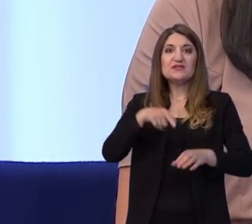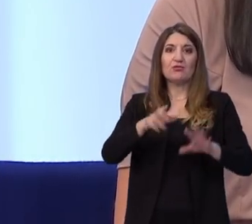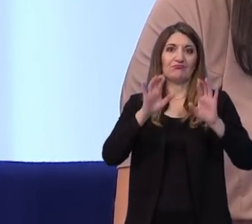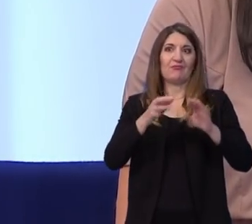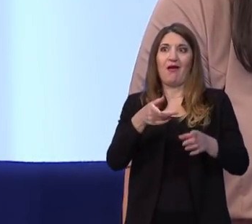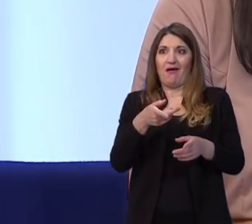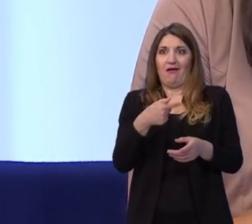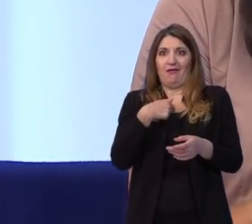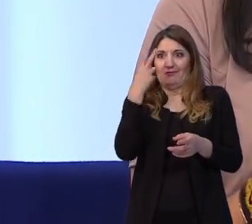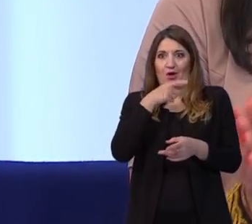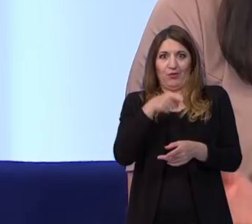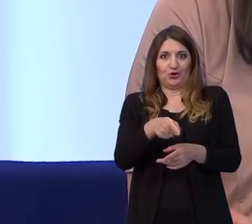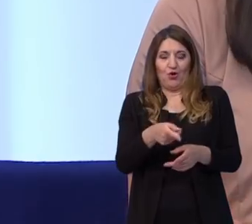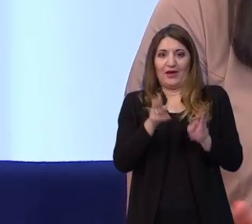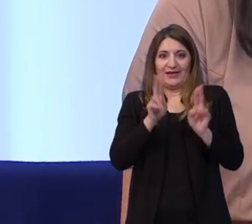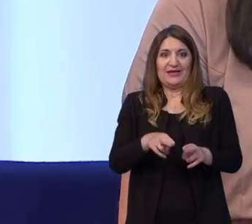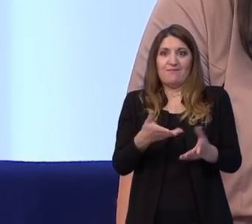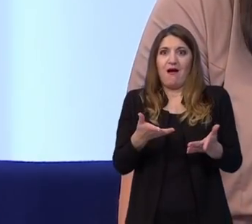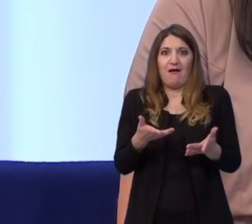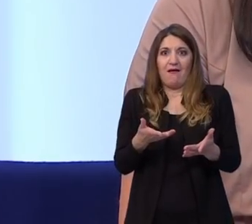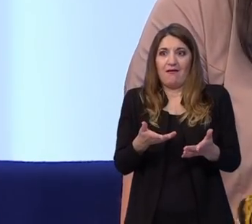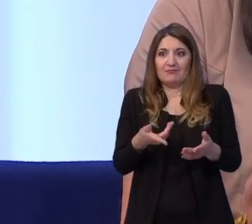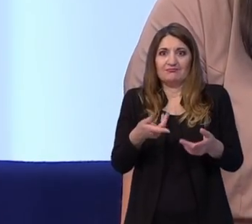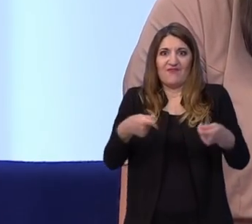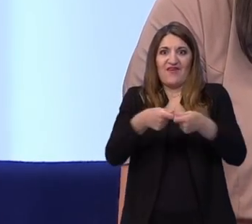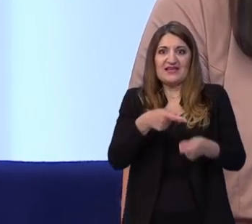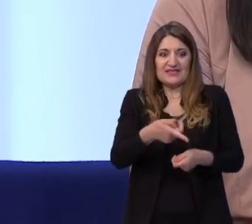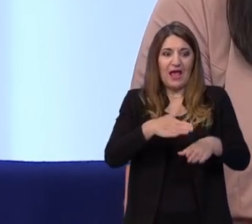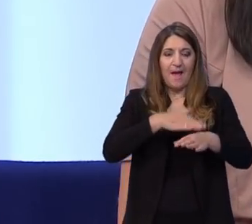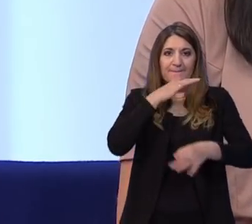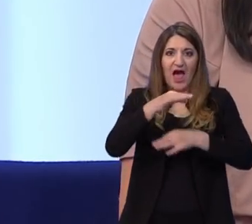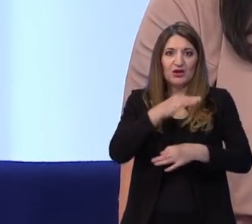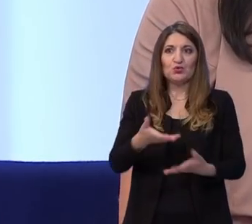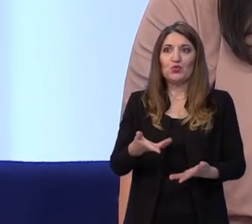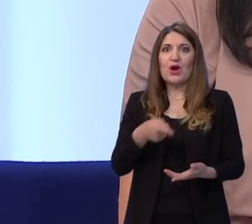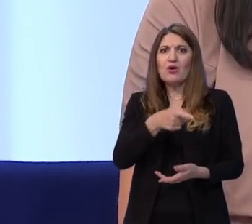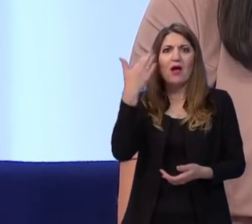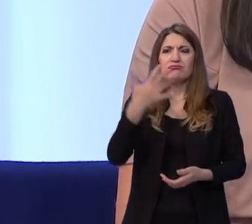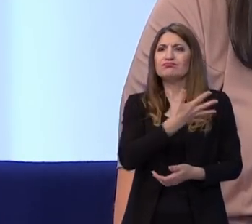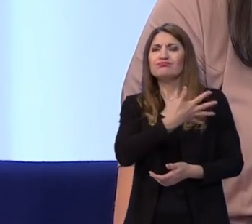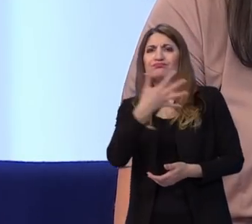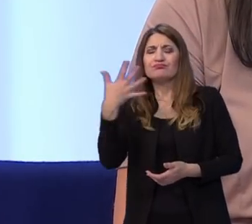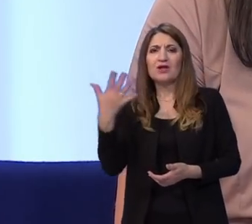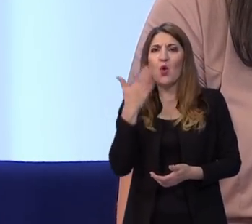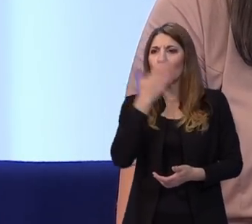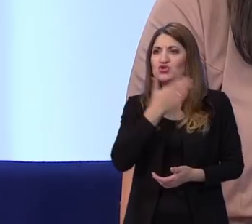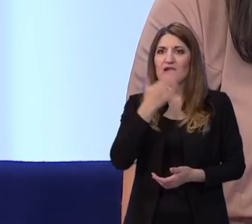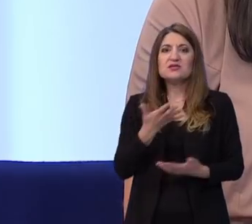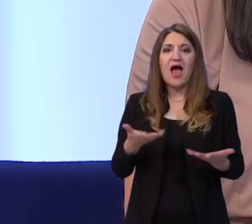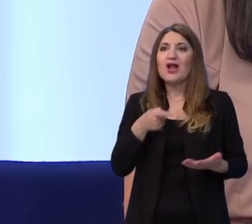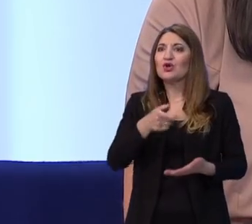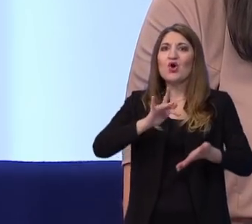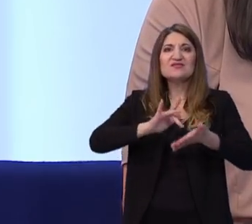odraziti i na moguće, i na maturu, i na očekivanja, i nje same kao odlične učenice. Sve to